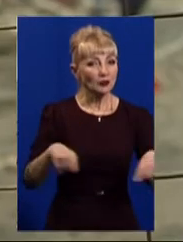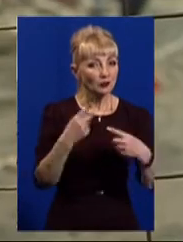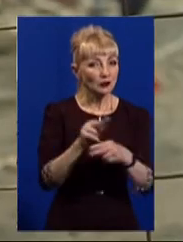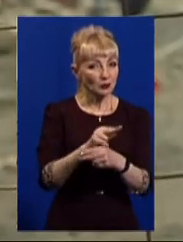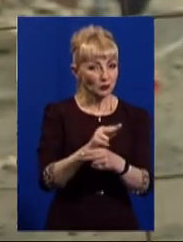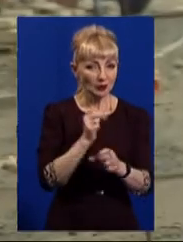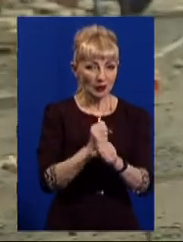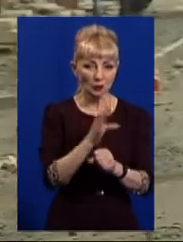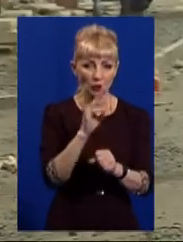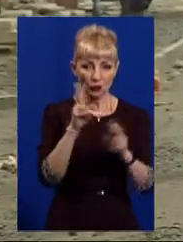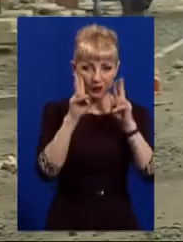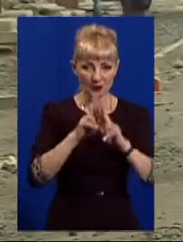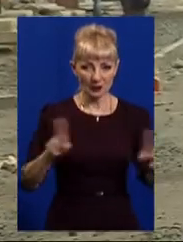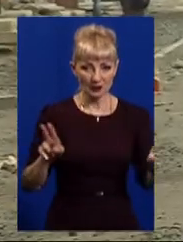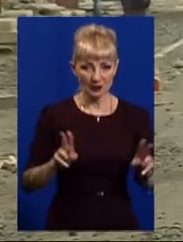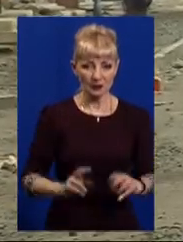знає.